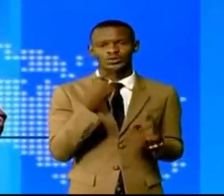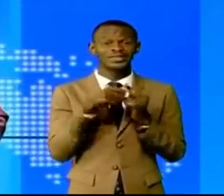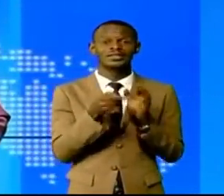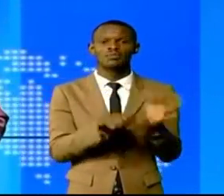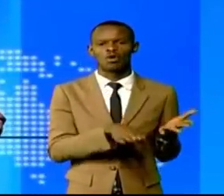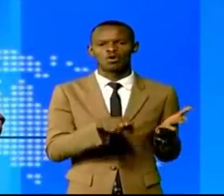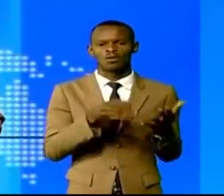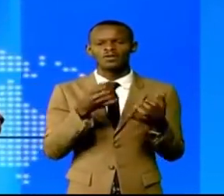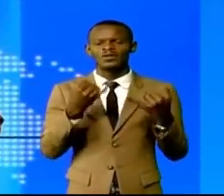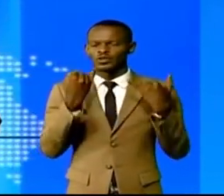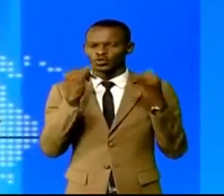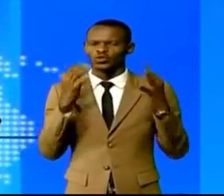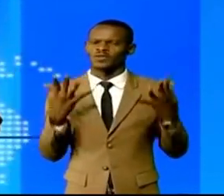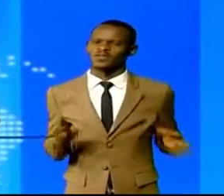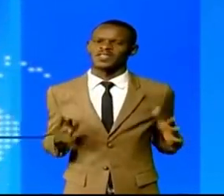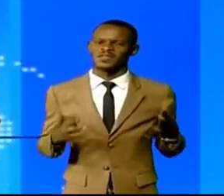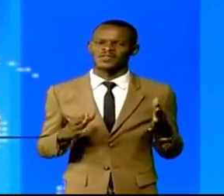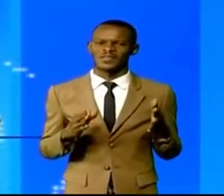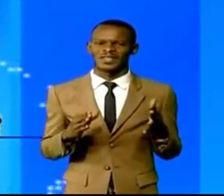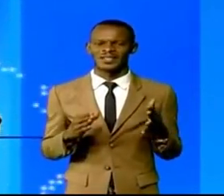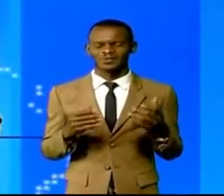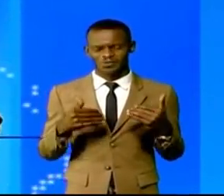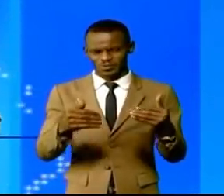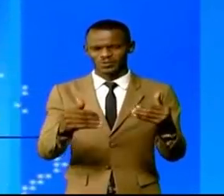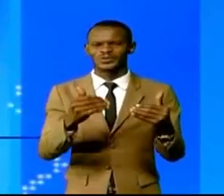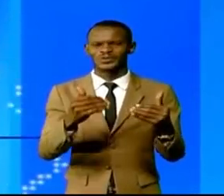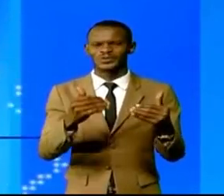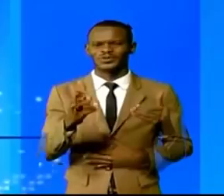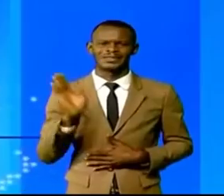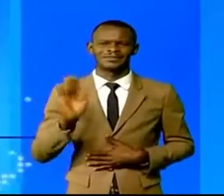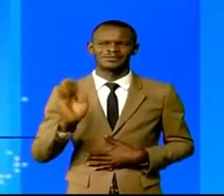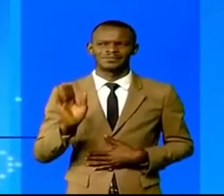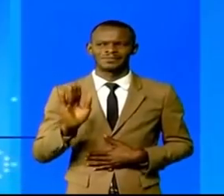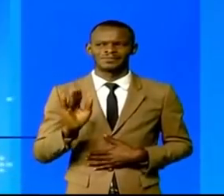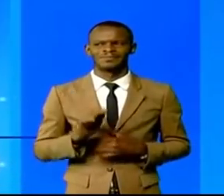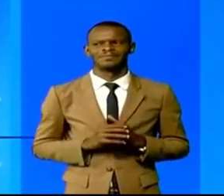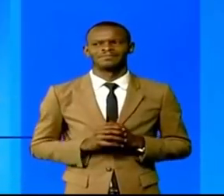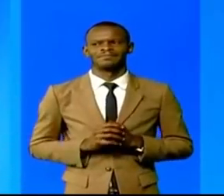suivi l'actualité continue sur la chaîne nationale Sous